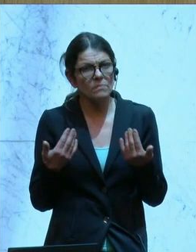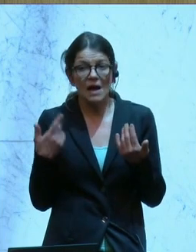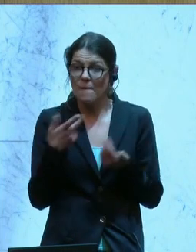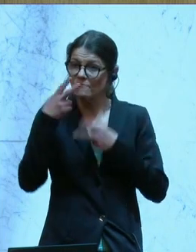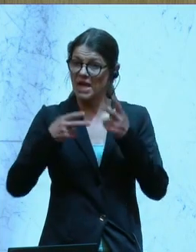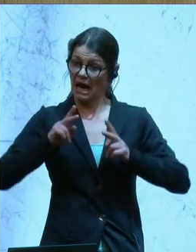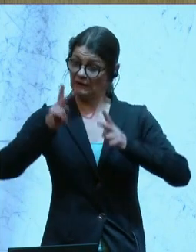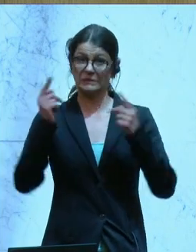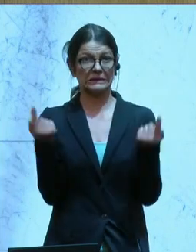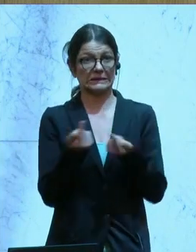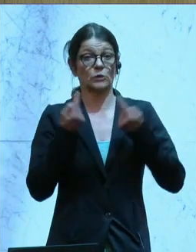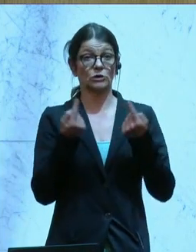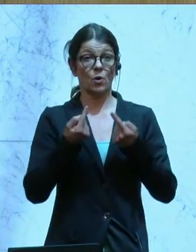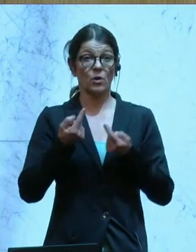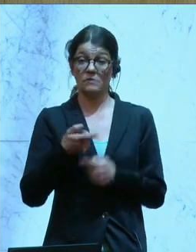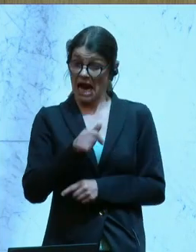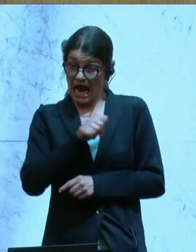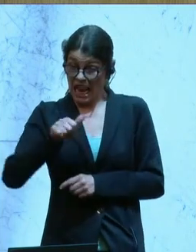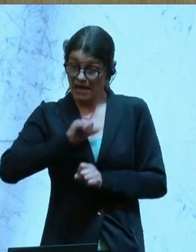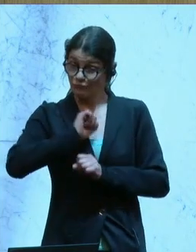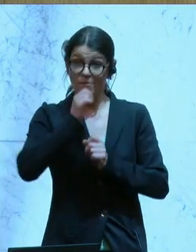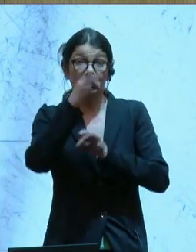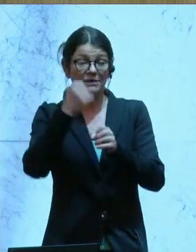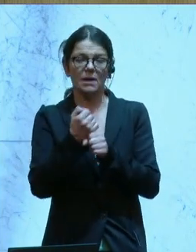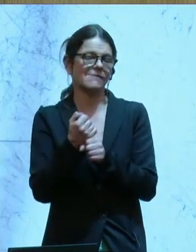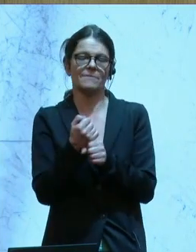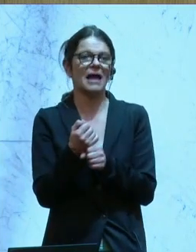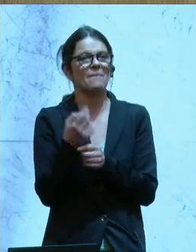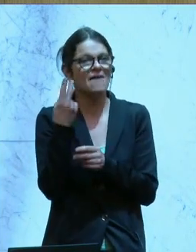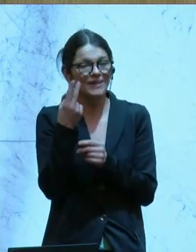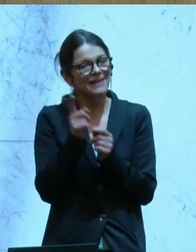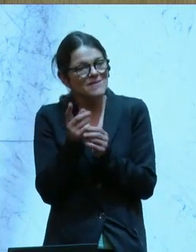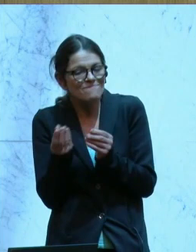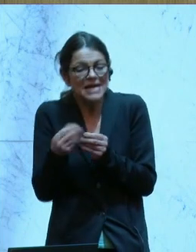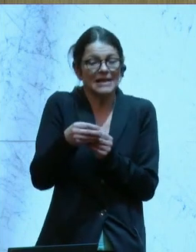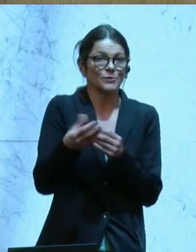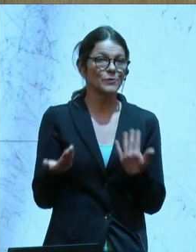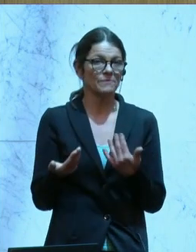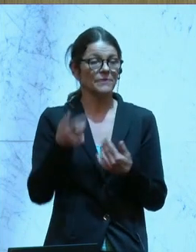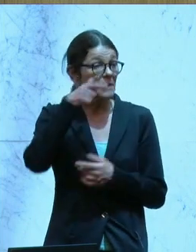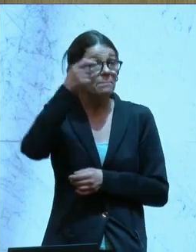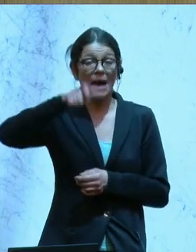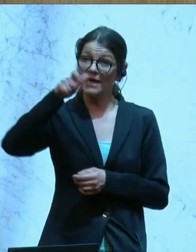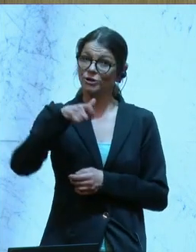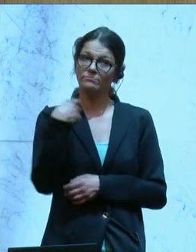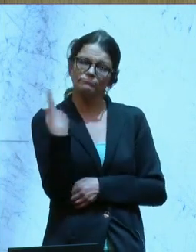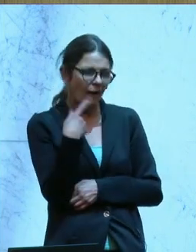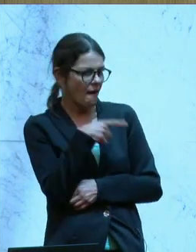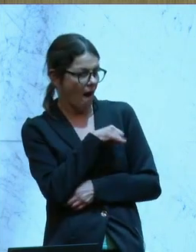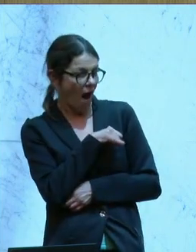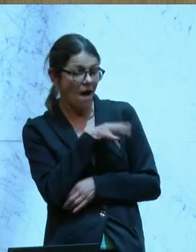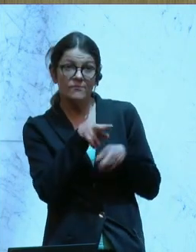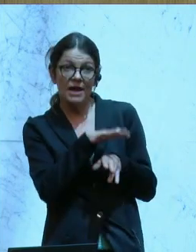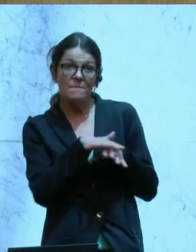die Pflegekräftesituation alleinig besser. Aber es ist ein wichtiger Baustein, um Menschen für den Pflegebereich zu